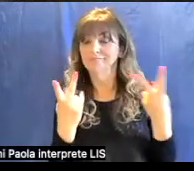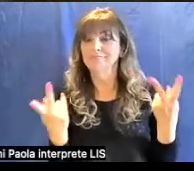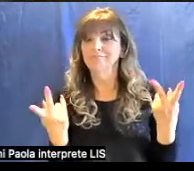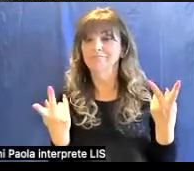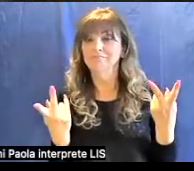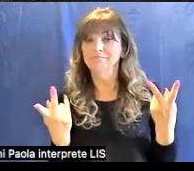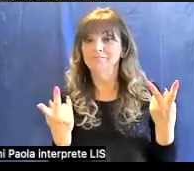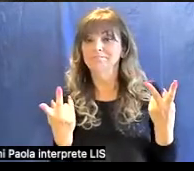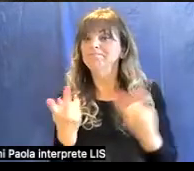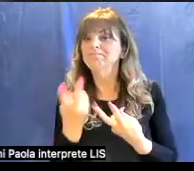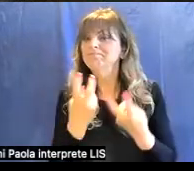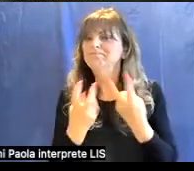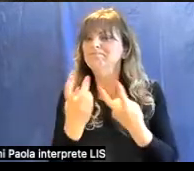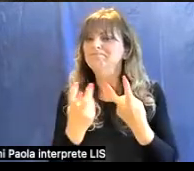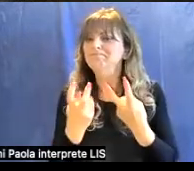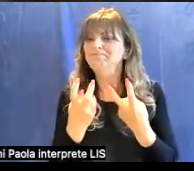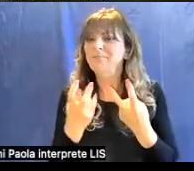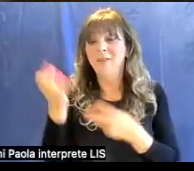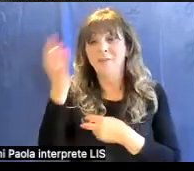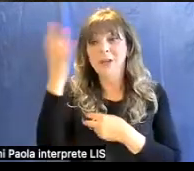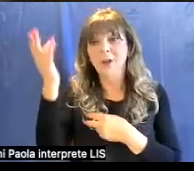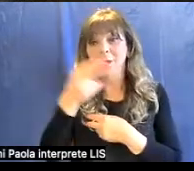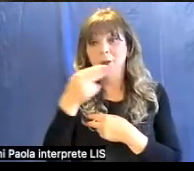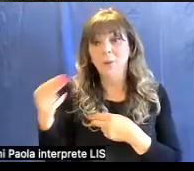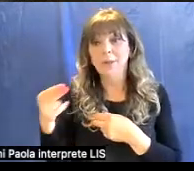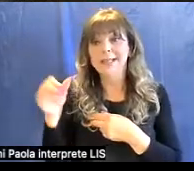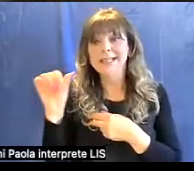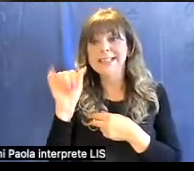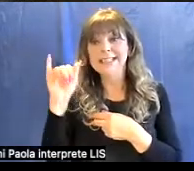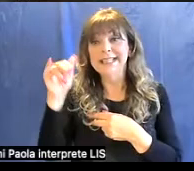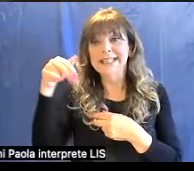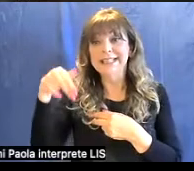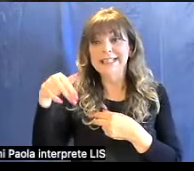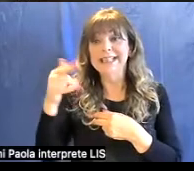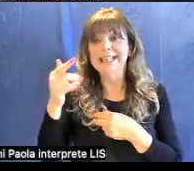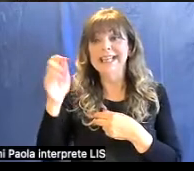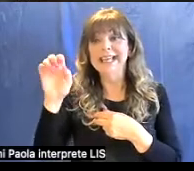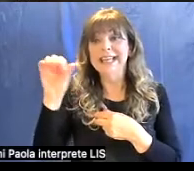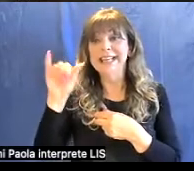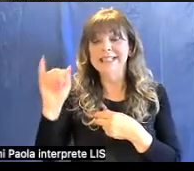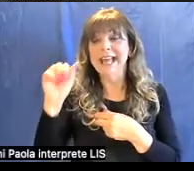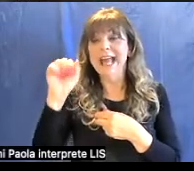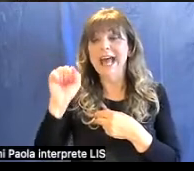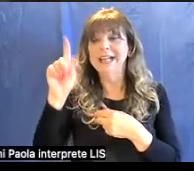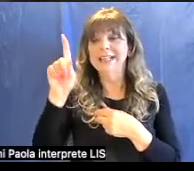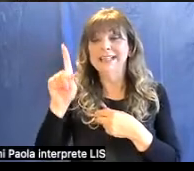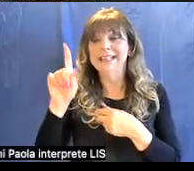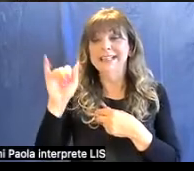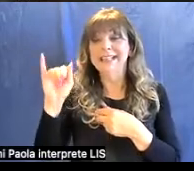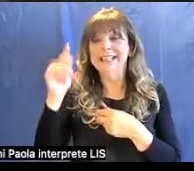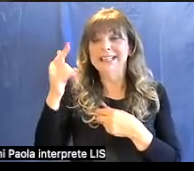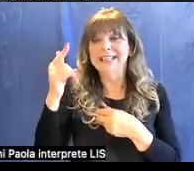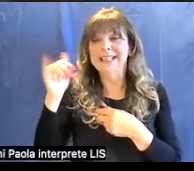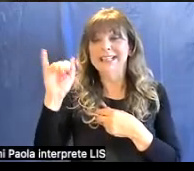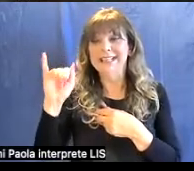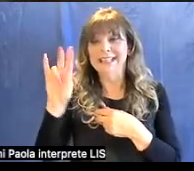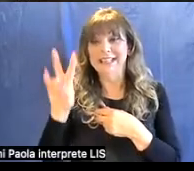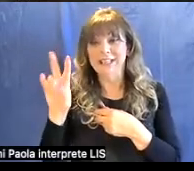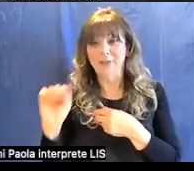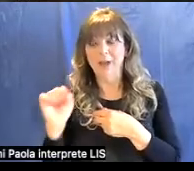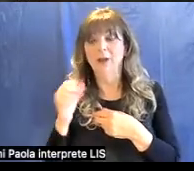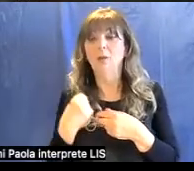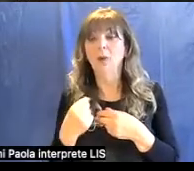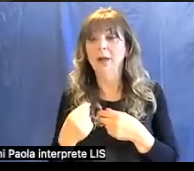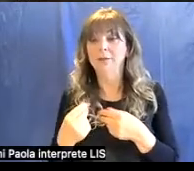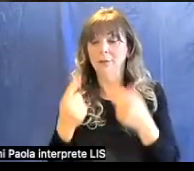frutto di un fenomeno che si chiama sintesi addittiva. Quando al nostro occhio arrivano contemporaneamente